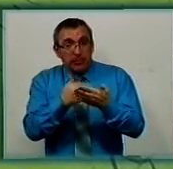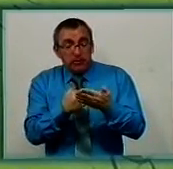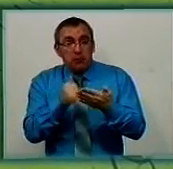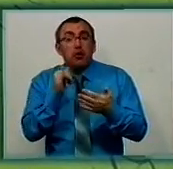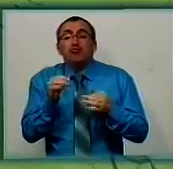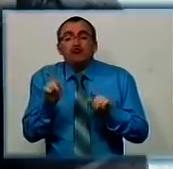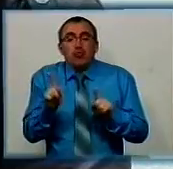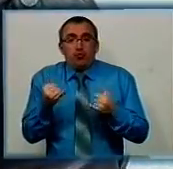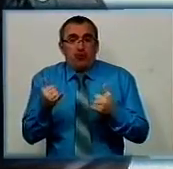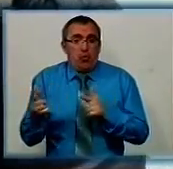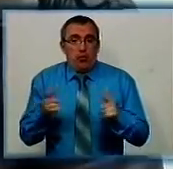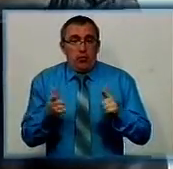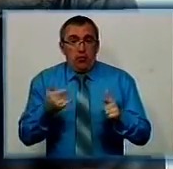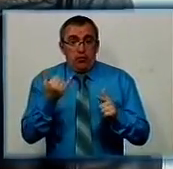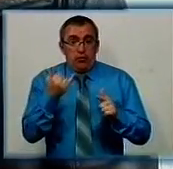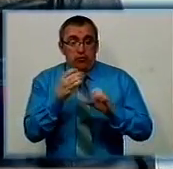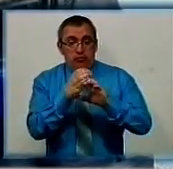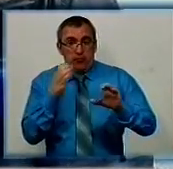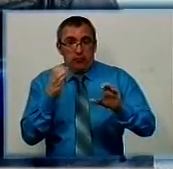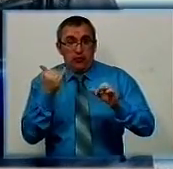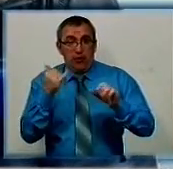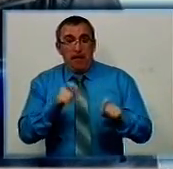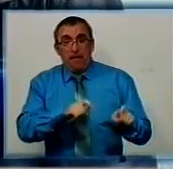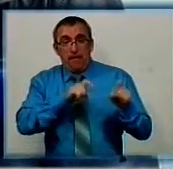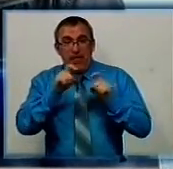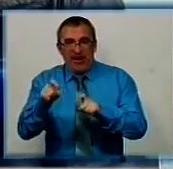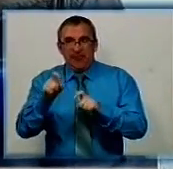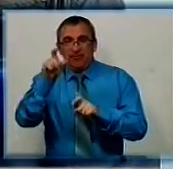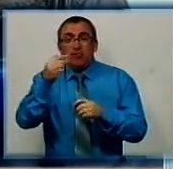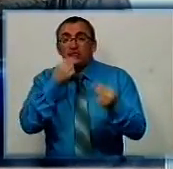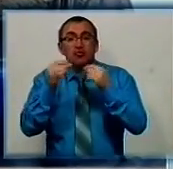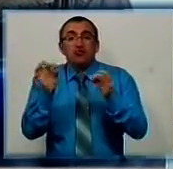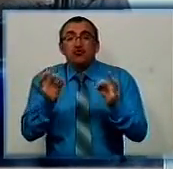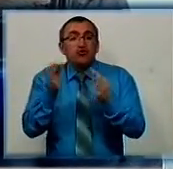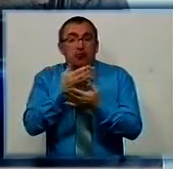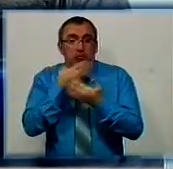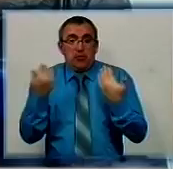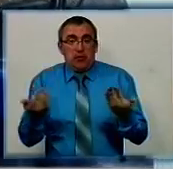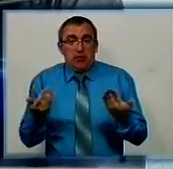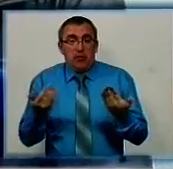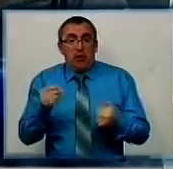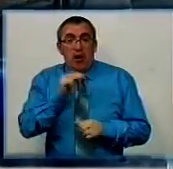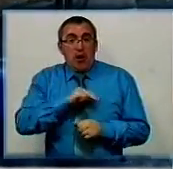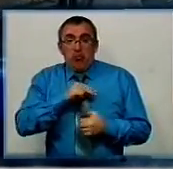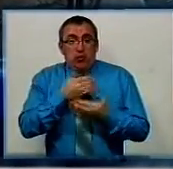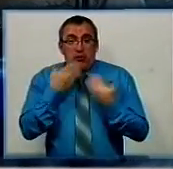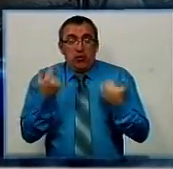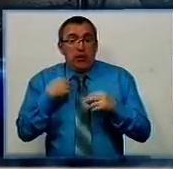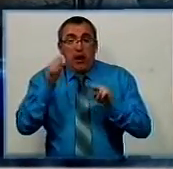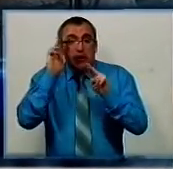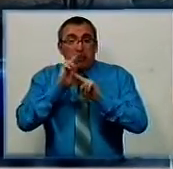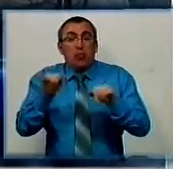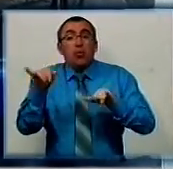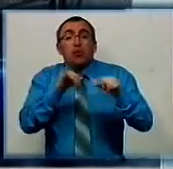готуватись. Посилки навіть машини ліжать, це зараз переселенцям веземо, тому що їм жрати нечого. Реально нечого є. Работи немає. Я не знаю,